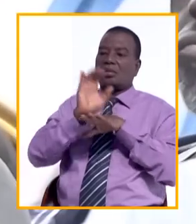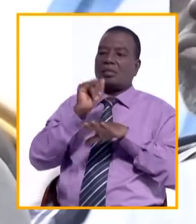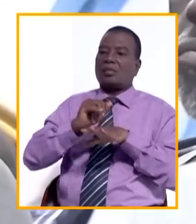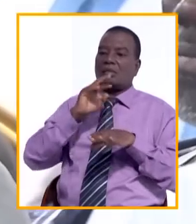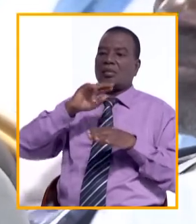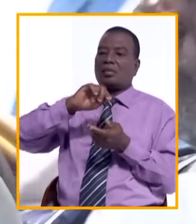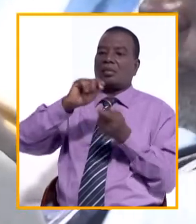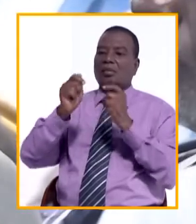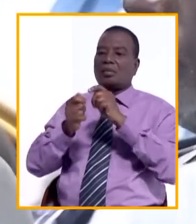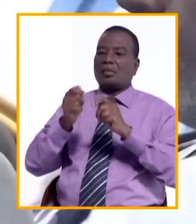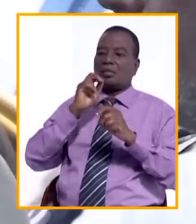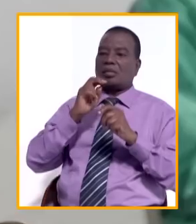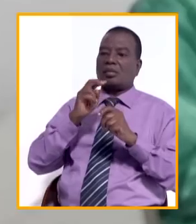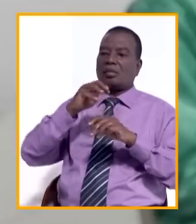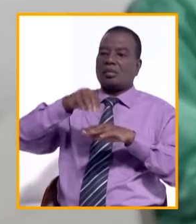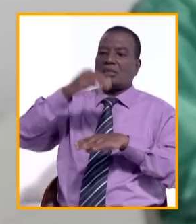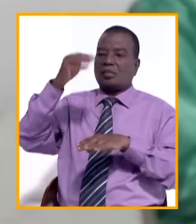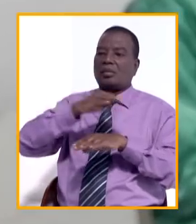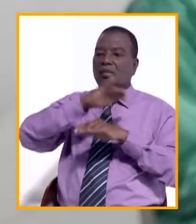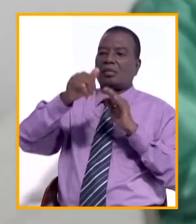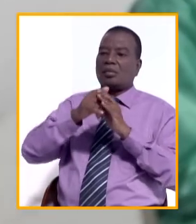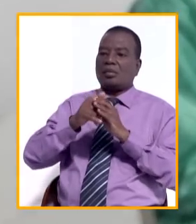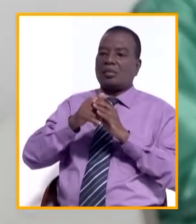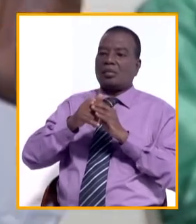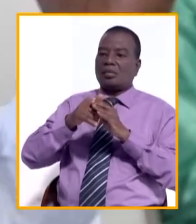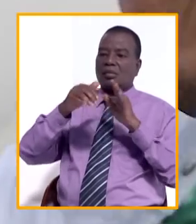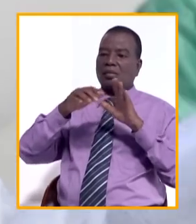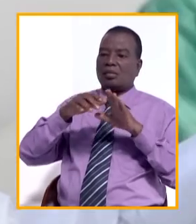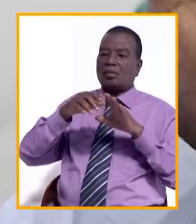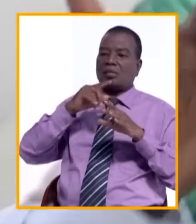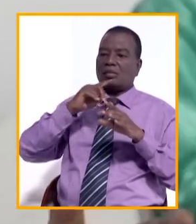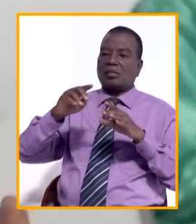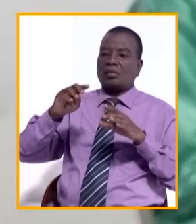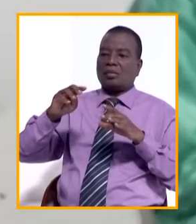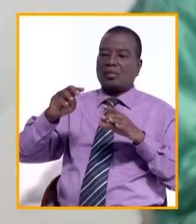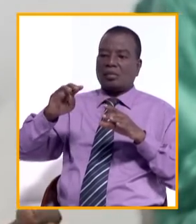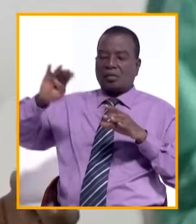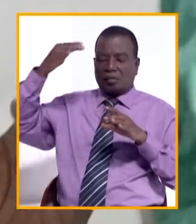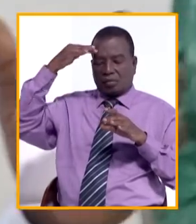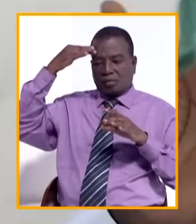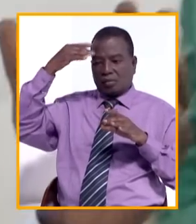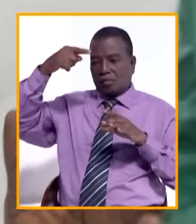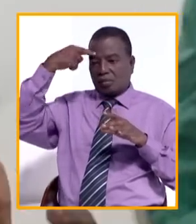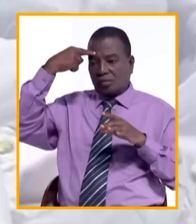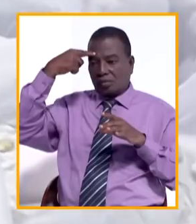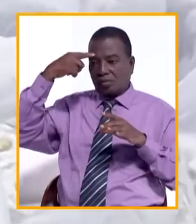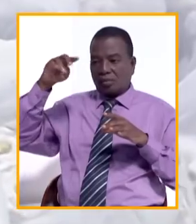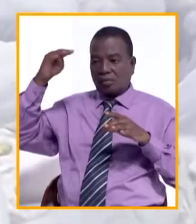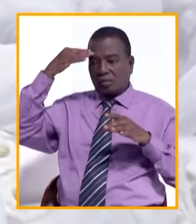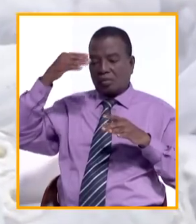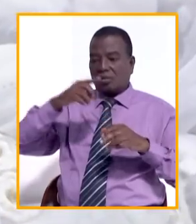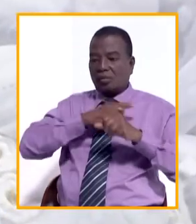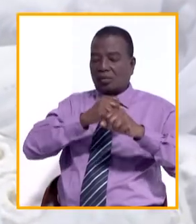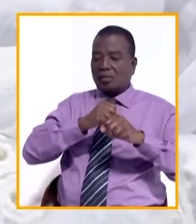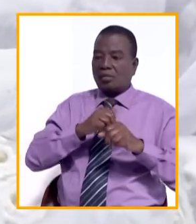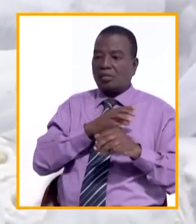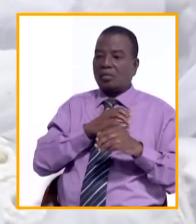tout ce qui entoure le président, que ce soit le ministre d'Etat, le ministre de la Défense, la ministre